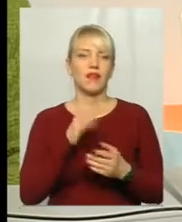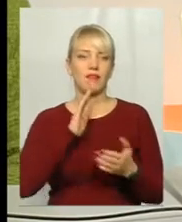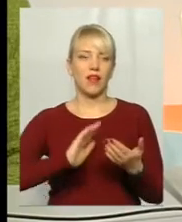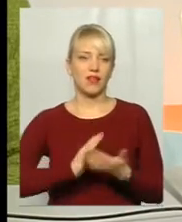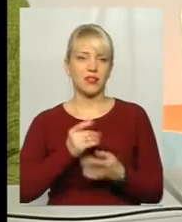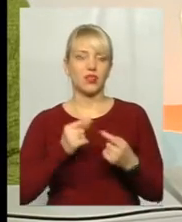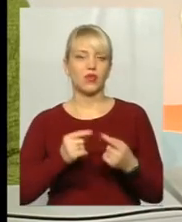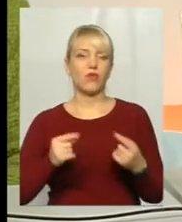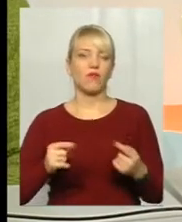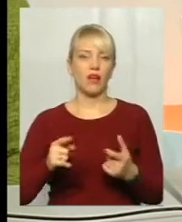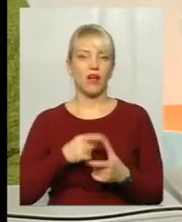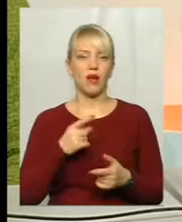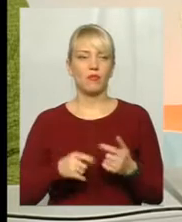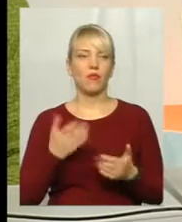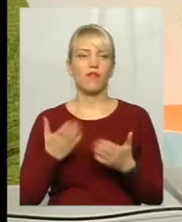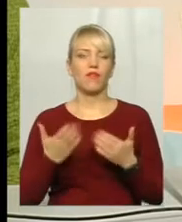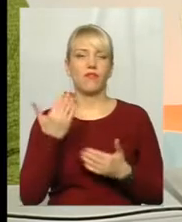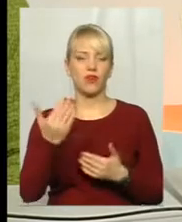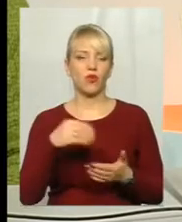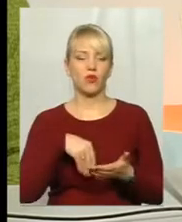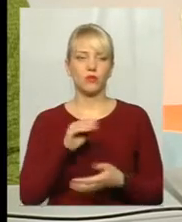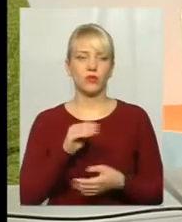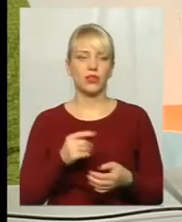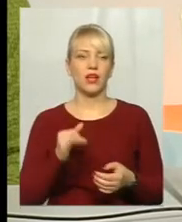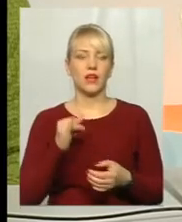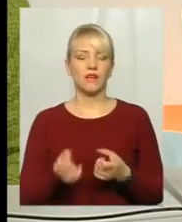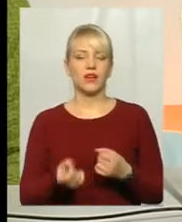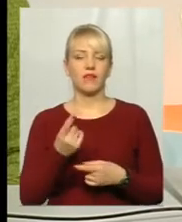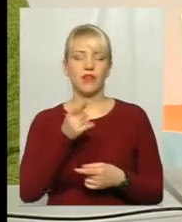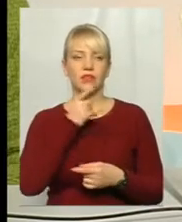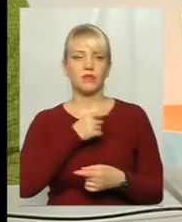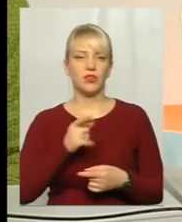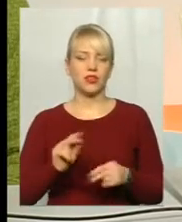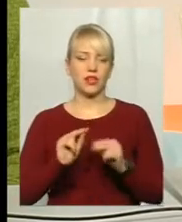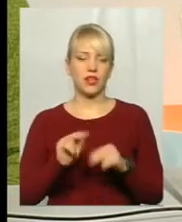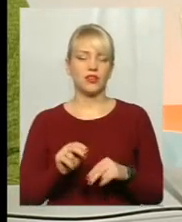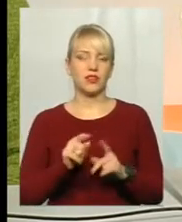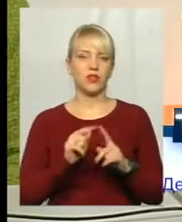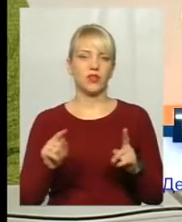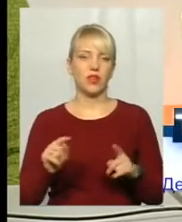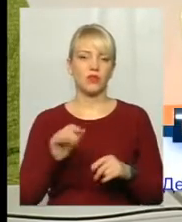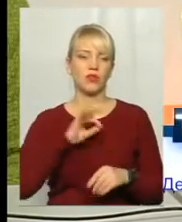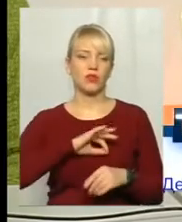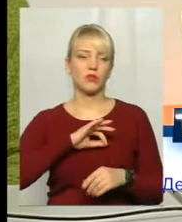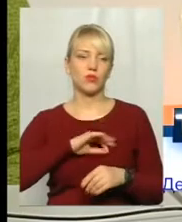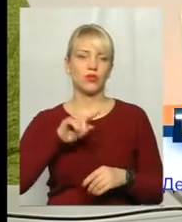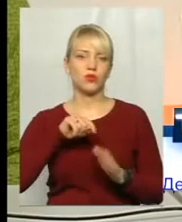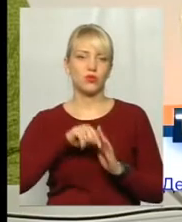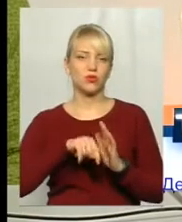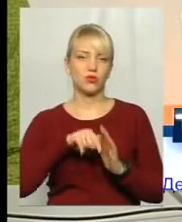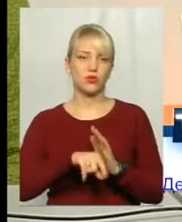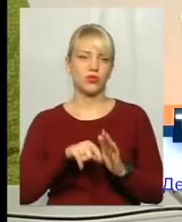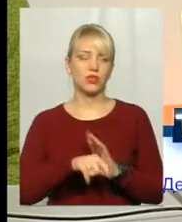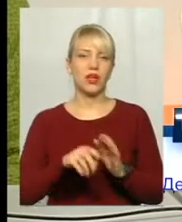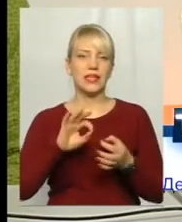Якісний, або якщо ви купуєте і виявляється під час гарантійного терміну, наприклад, експлуатації, що стосується складної